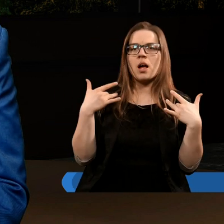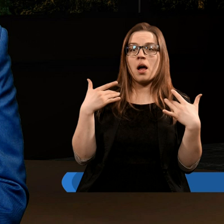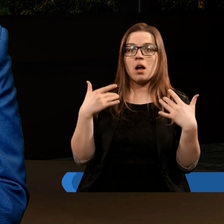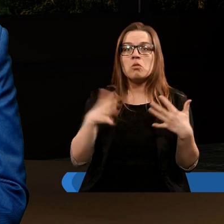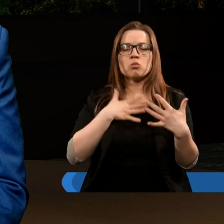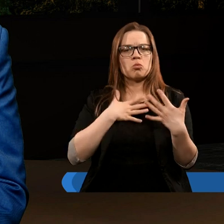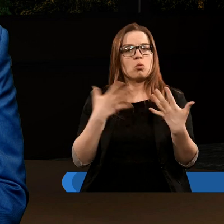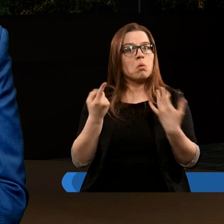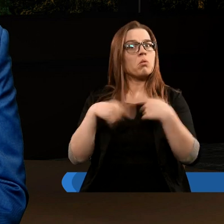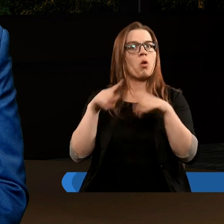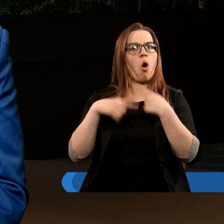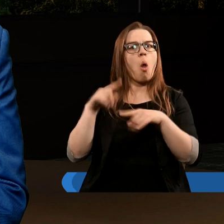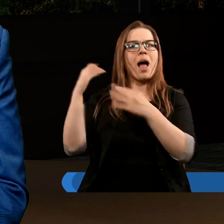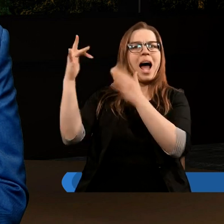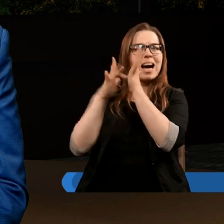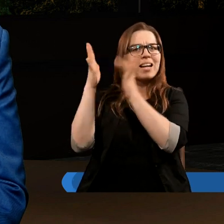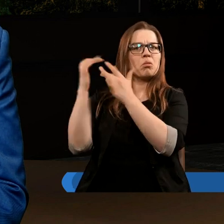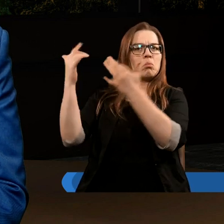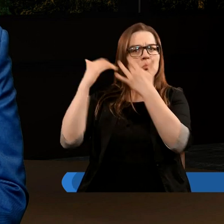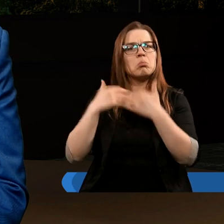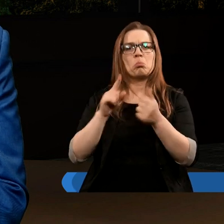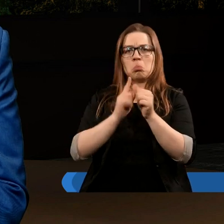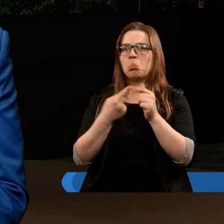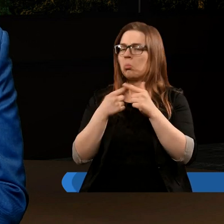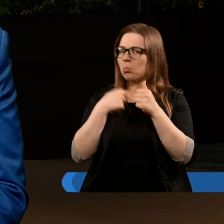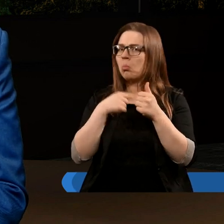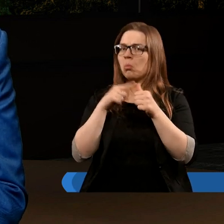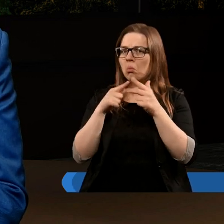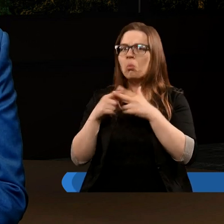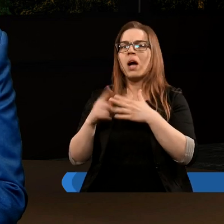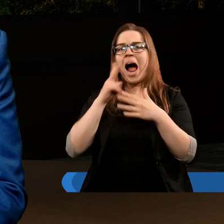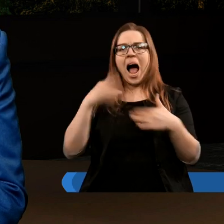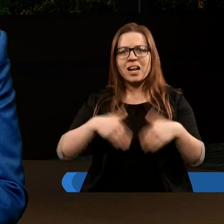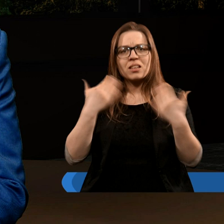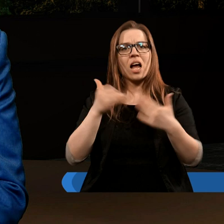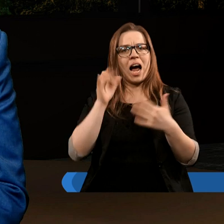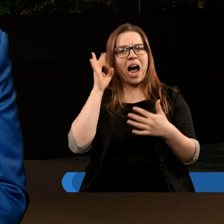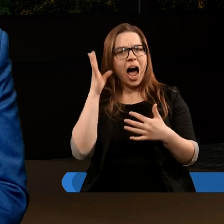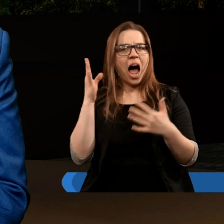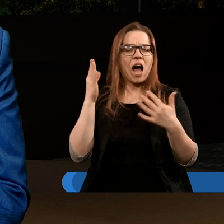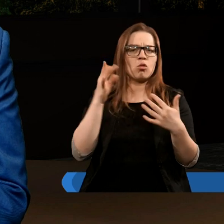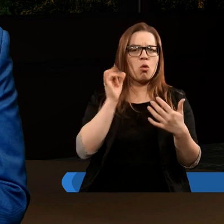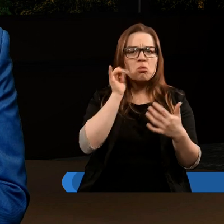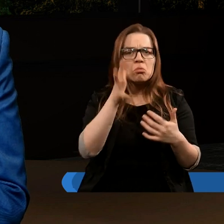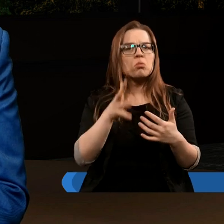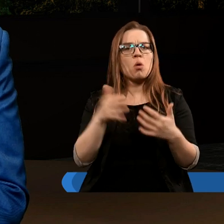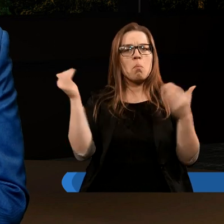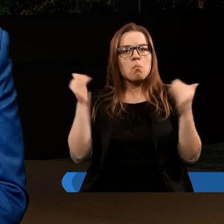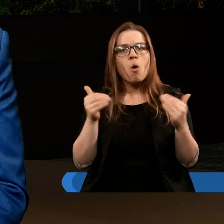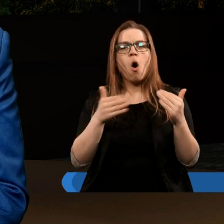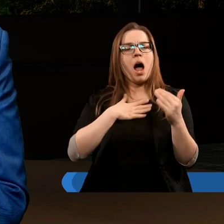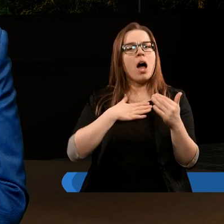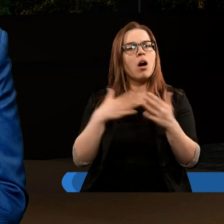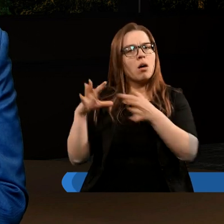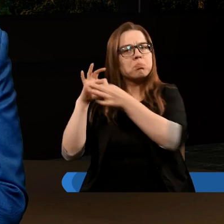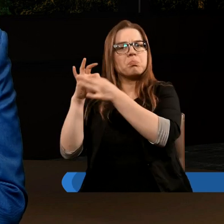względu na to, czego dokonał Chrystus, ja mogę każdego dnia, rano, dzień, wieczorem powoływać się na mojego